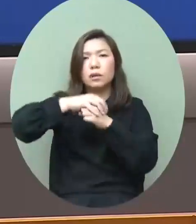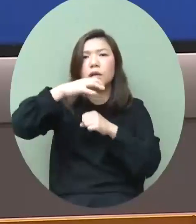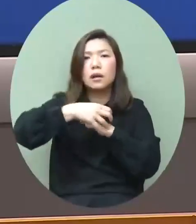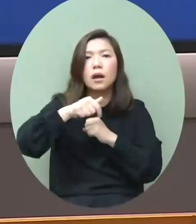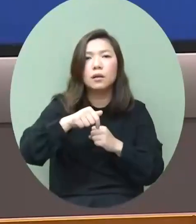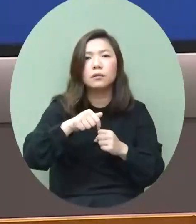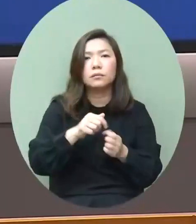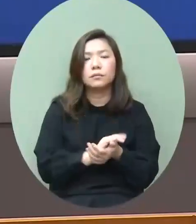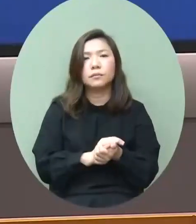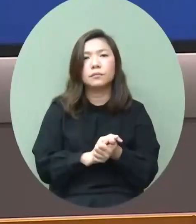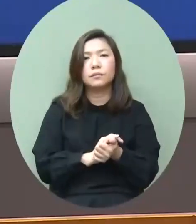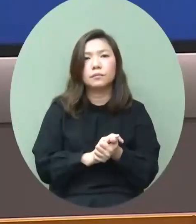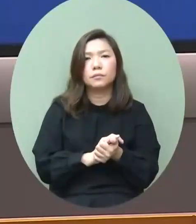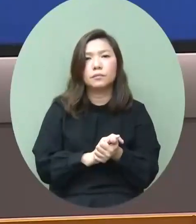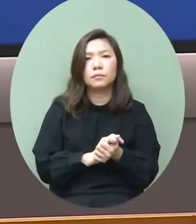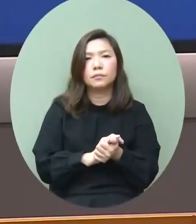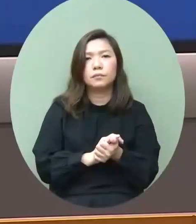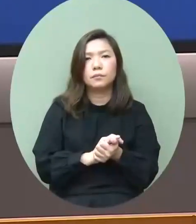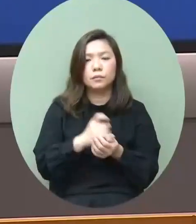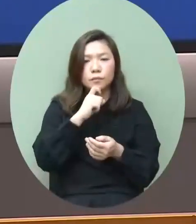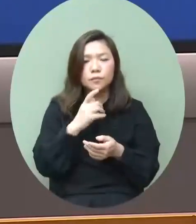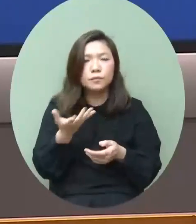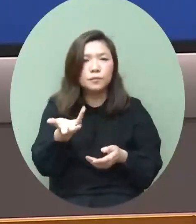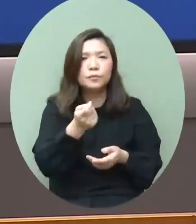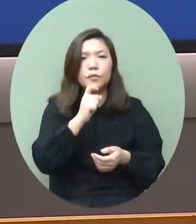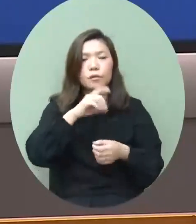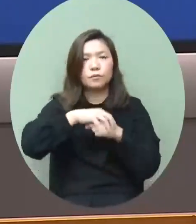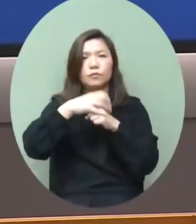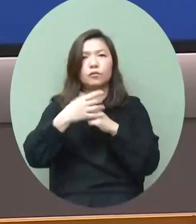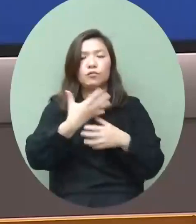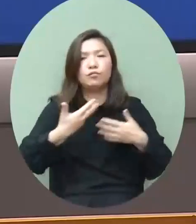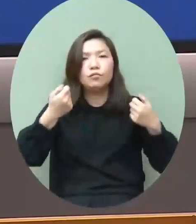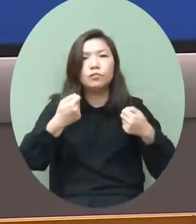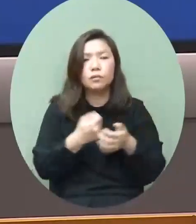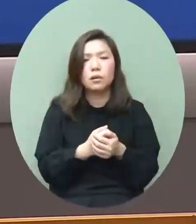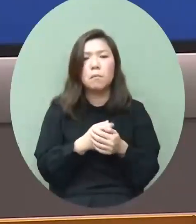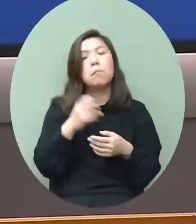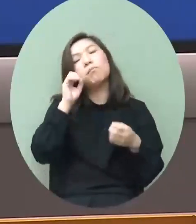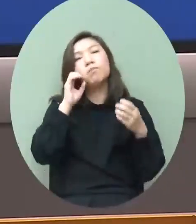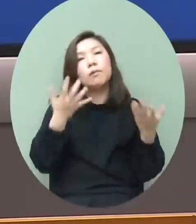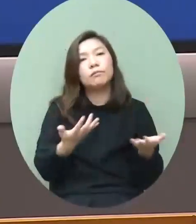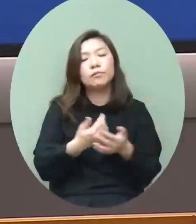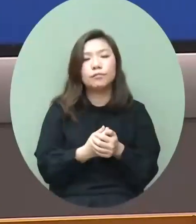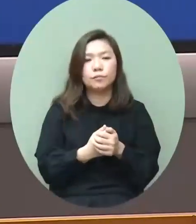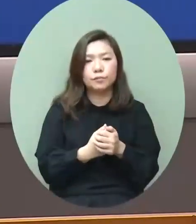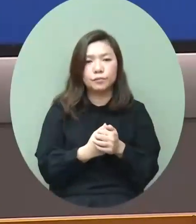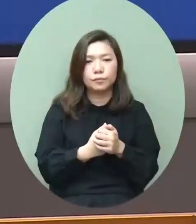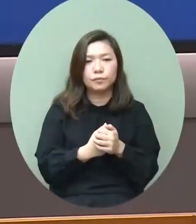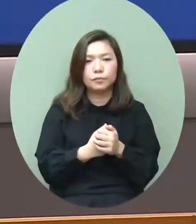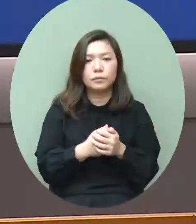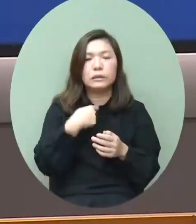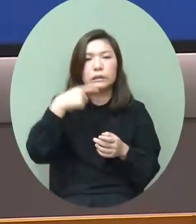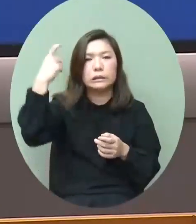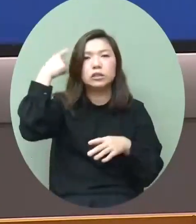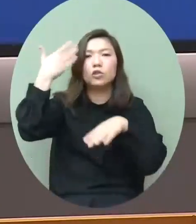有另一個經濟體有這種優勢如果外資都看不到那就沒辦法了但是我知道